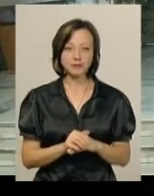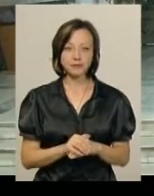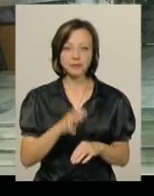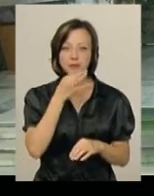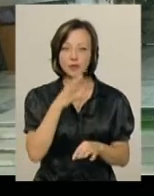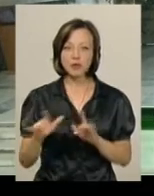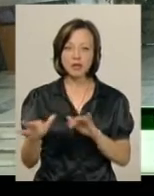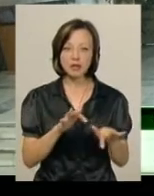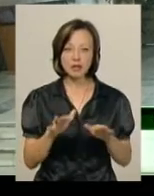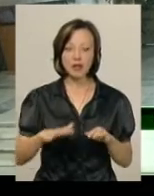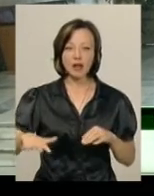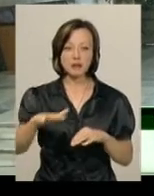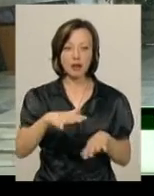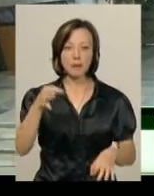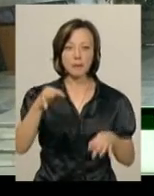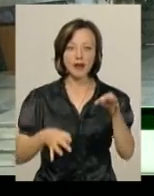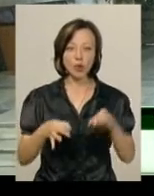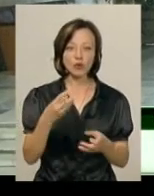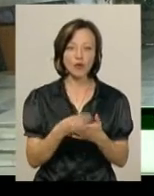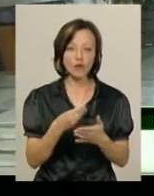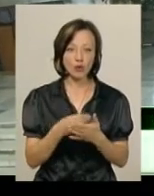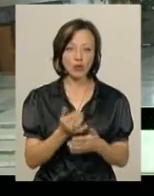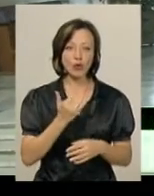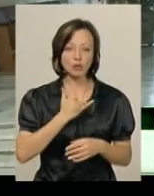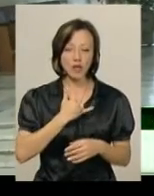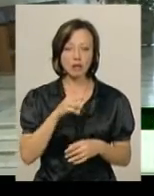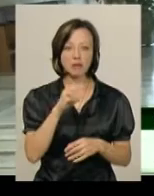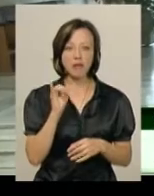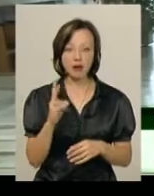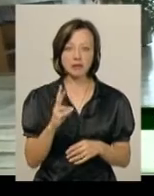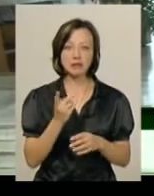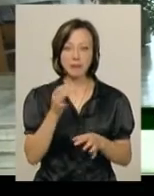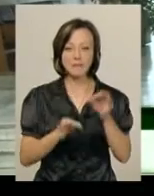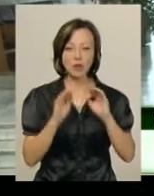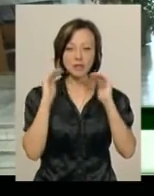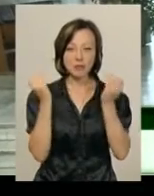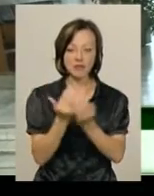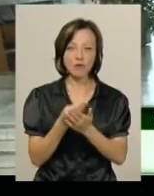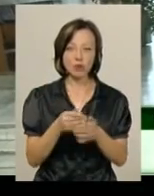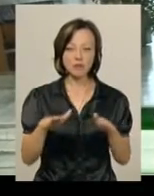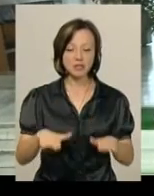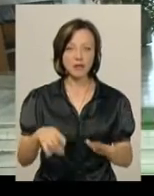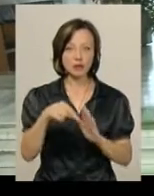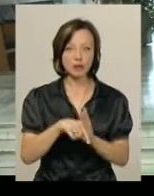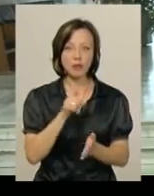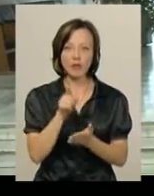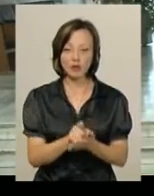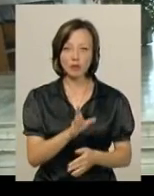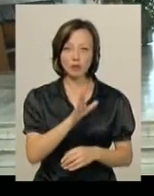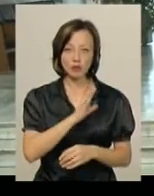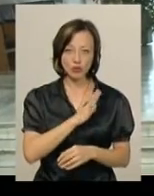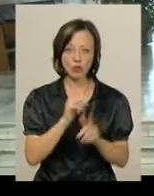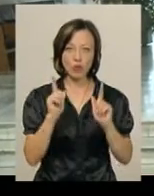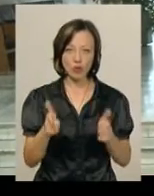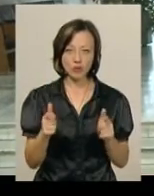території природозаповідного фонду, а у нас Парченкмана є природозаповідним фондом місцевого значення, повинні бути